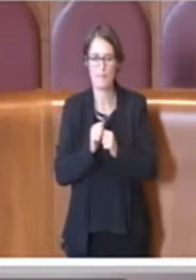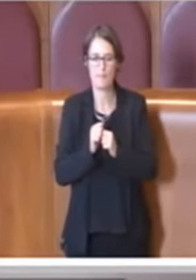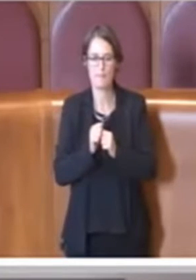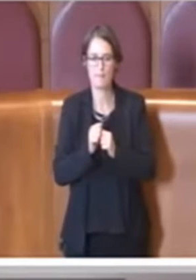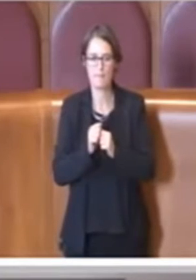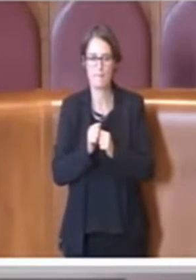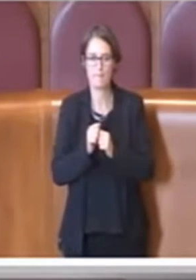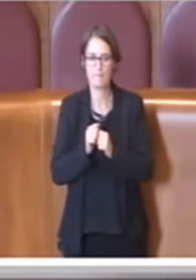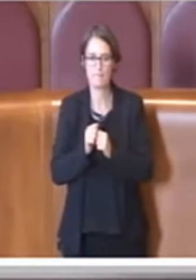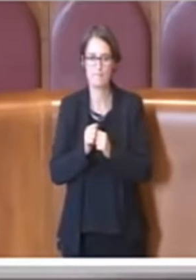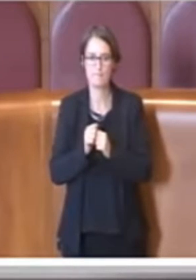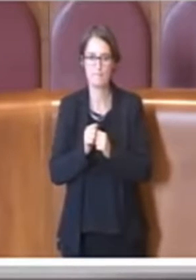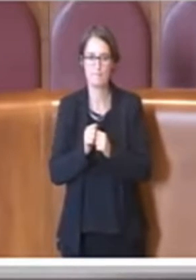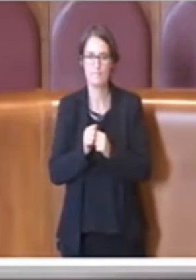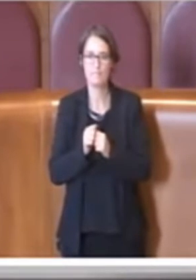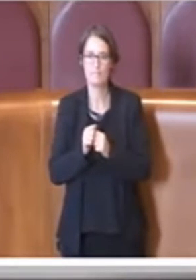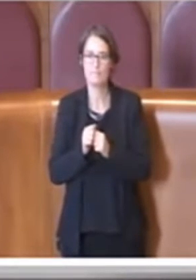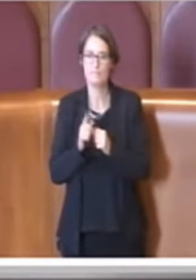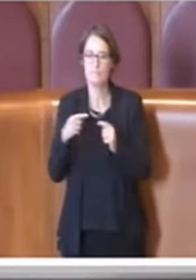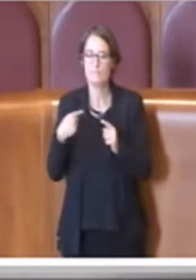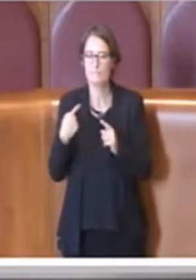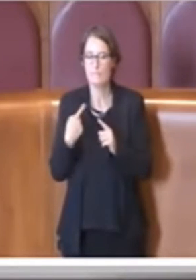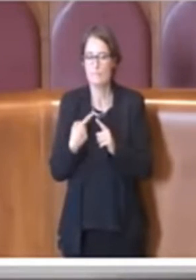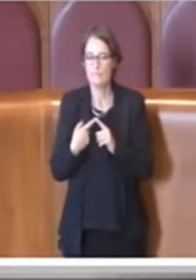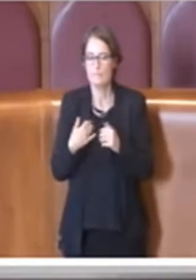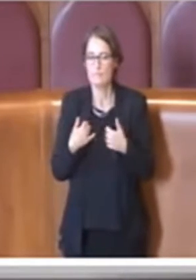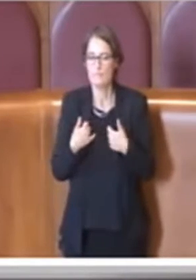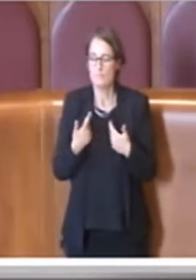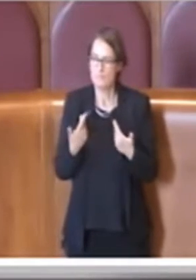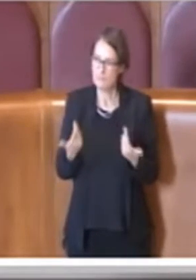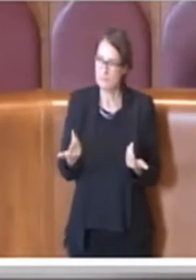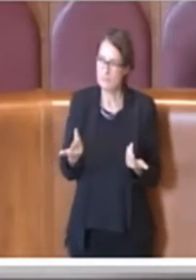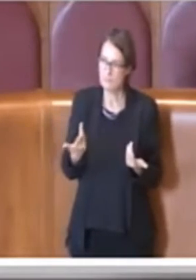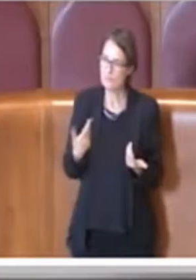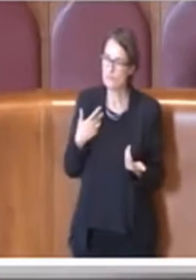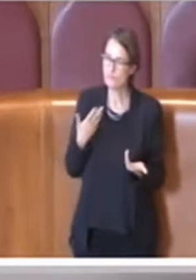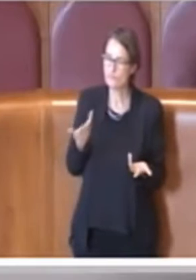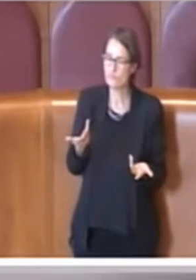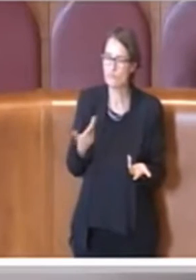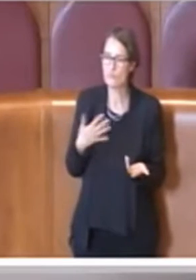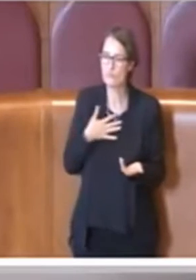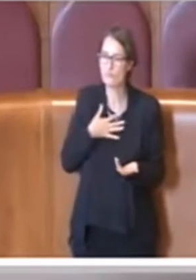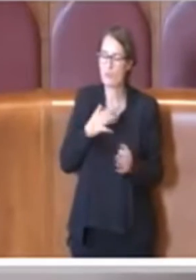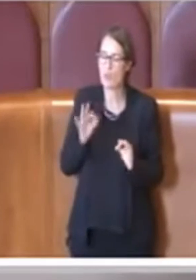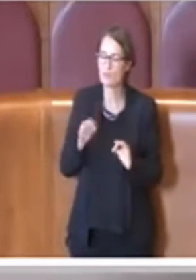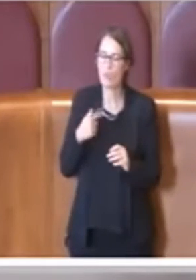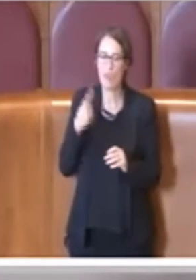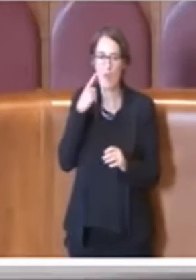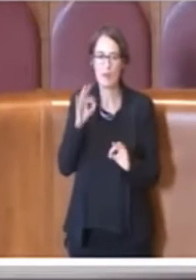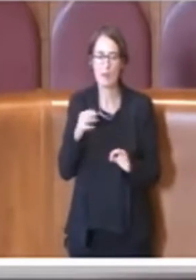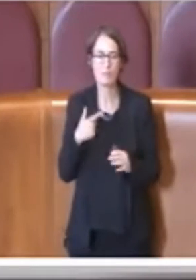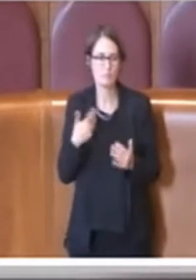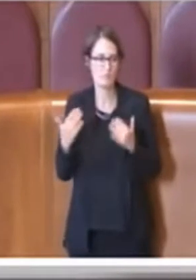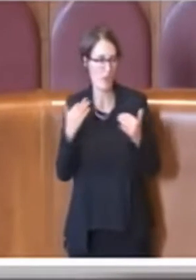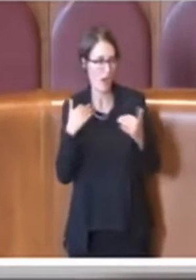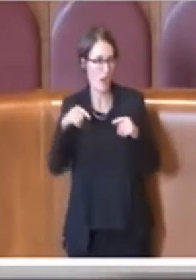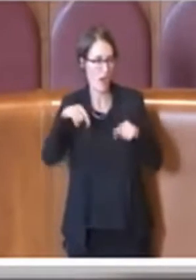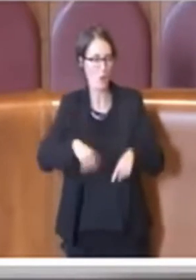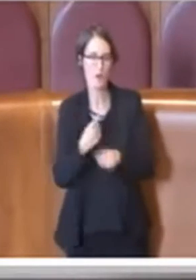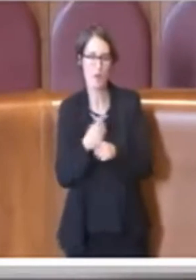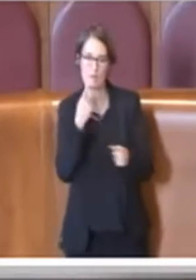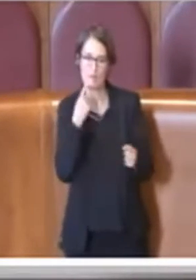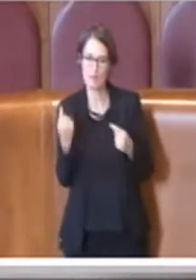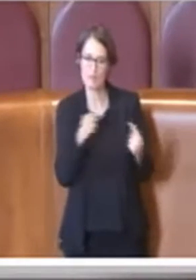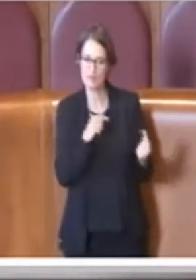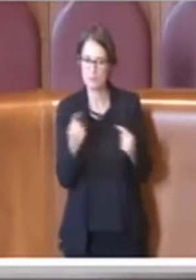apprezzo l'idea di dover discutere in aula tutti insieme, quindi appunto, ripeto, noi voteremo convintamente sì in